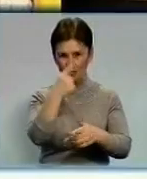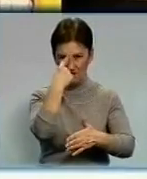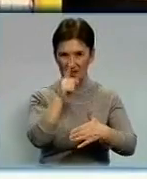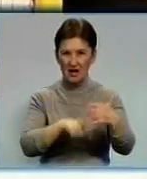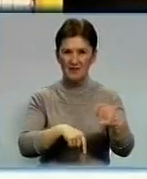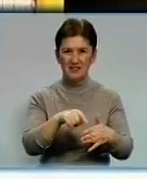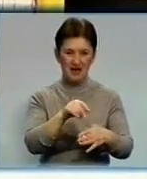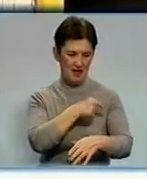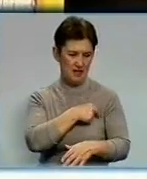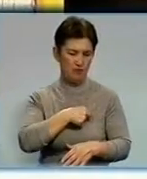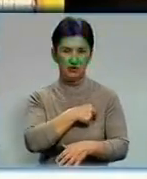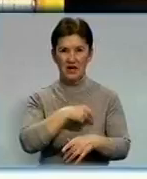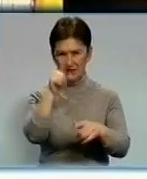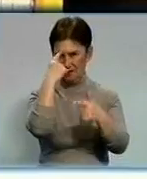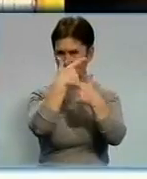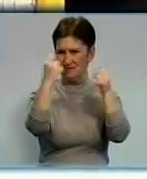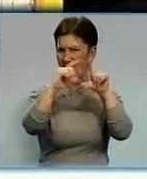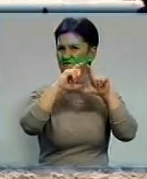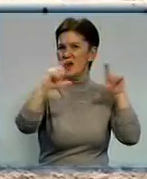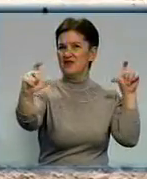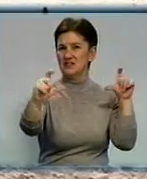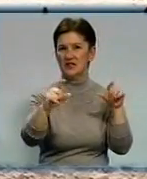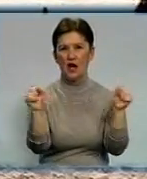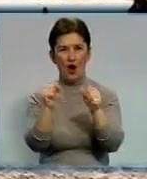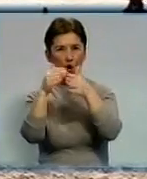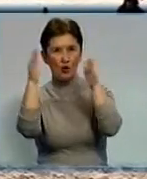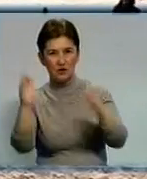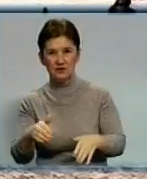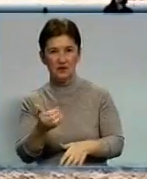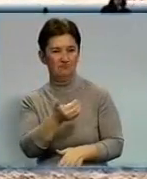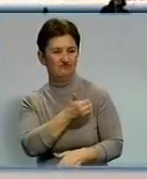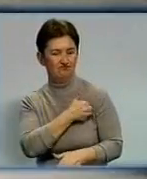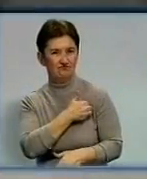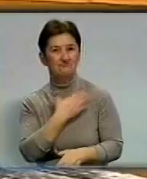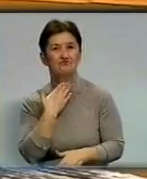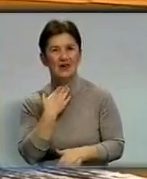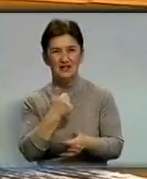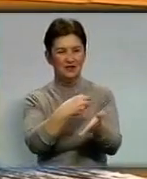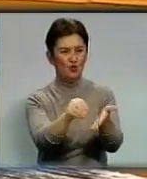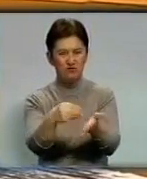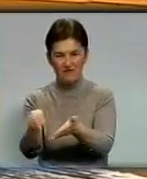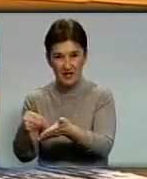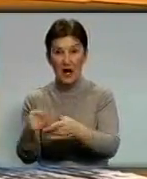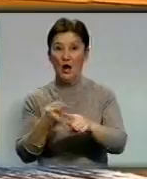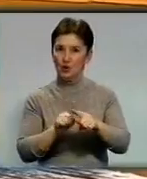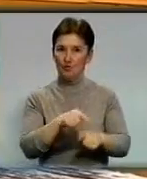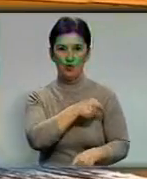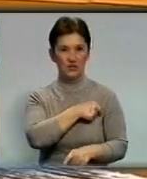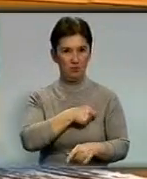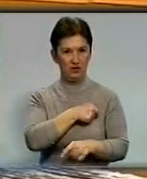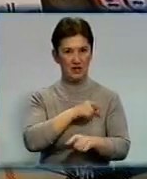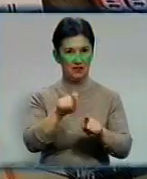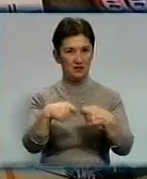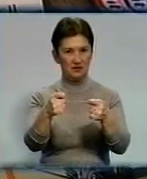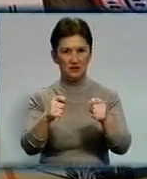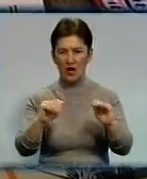Бригинець. Яскраві вивіски та фірмові логотипи на холодильниках спонукають купувати алкоголь та цигарки. Тому депутати пропонують обмежити